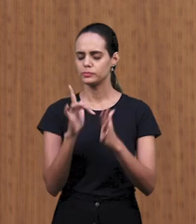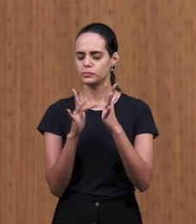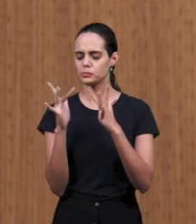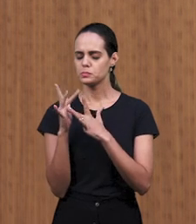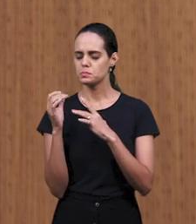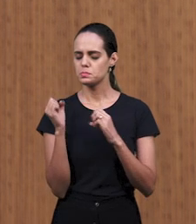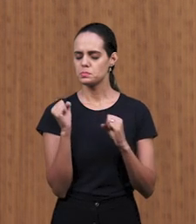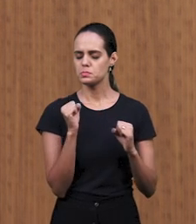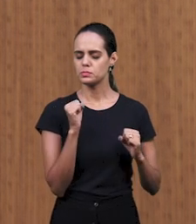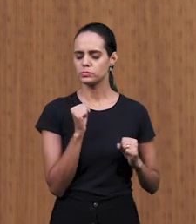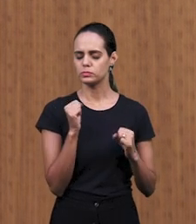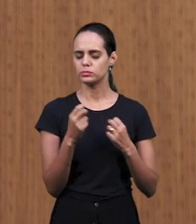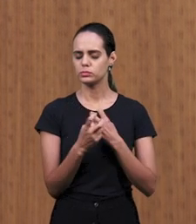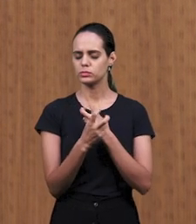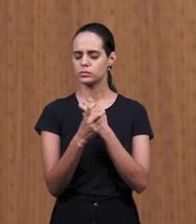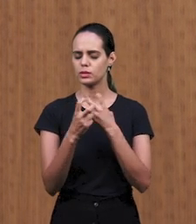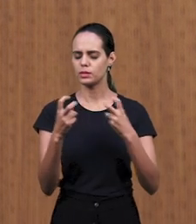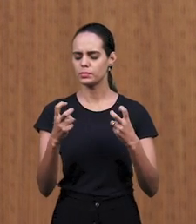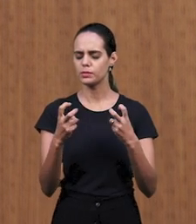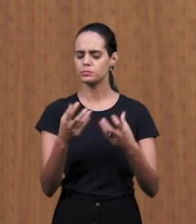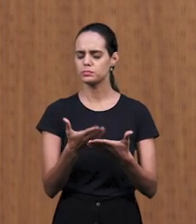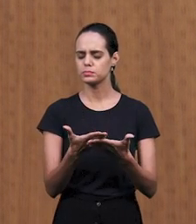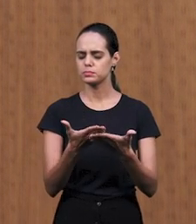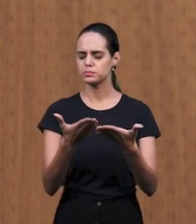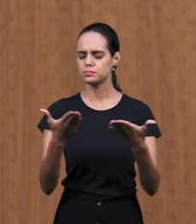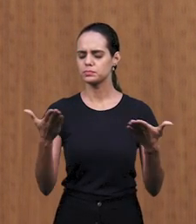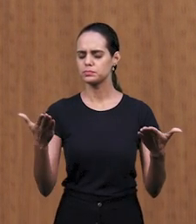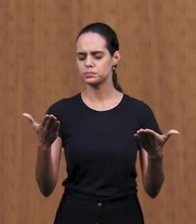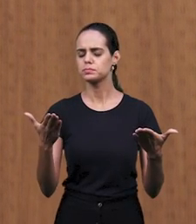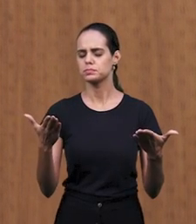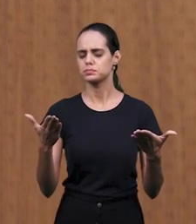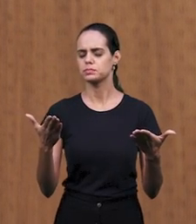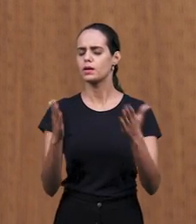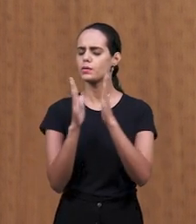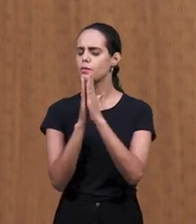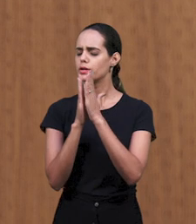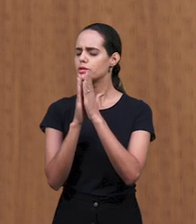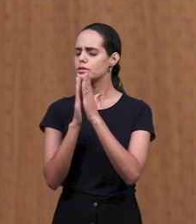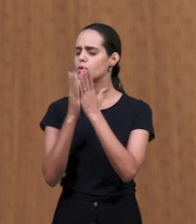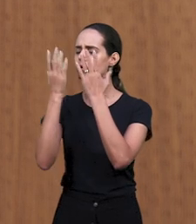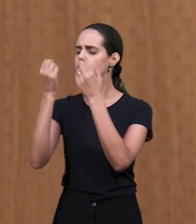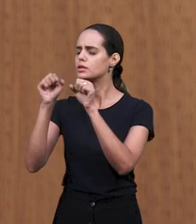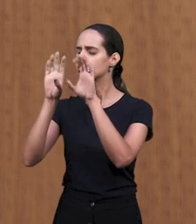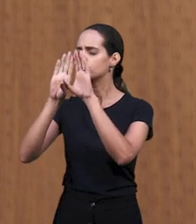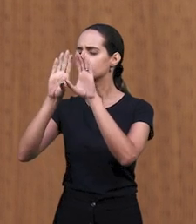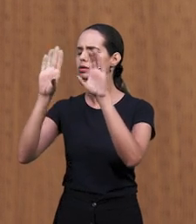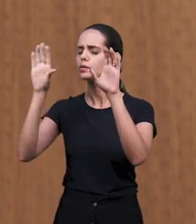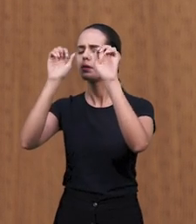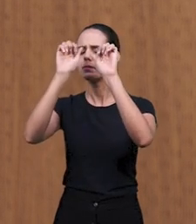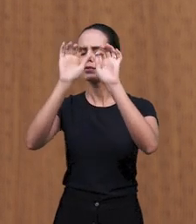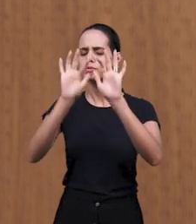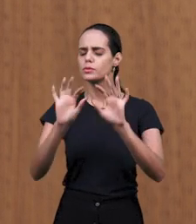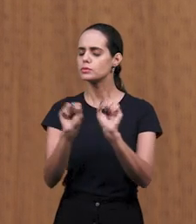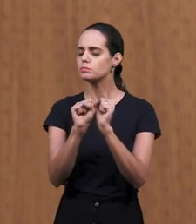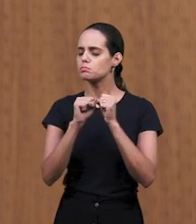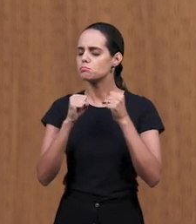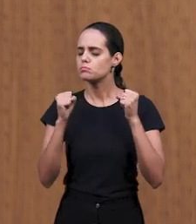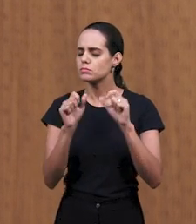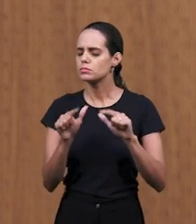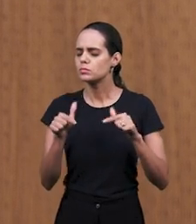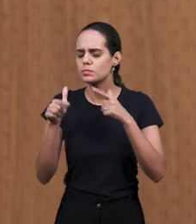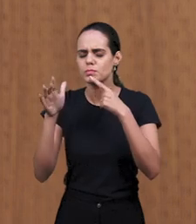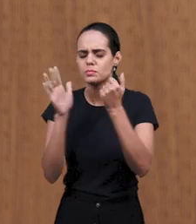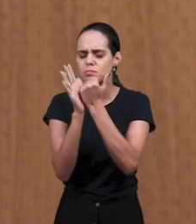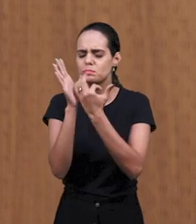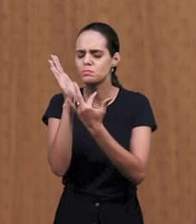крови мы молимся, чтобы молитва дошла до небес. И освободи детей твоих, чтобы они могли прощать. Во имя Иисуса мы